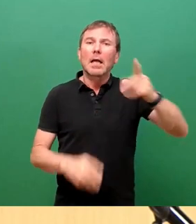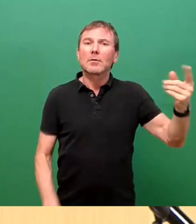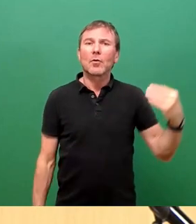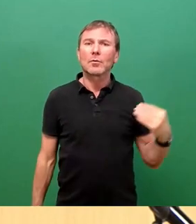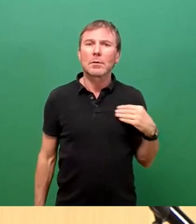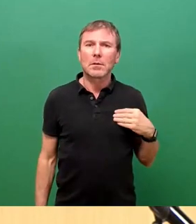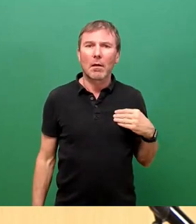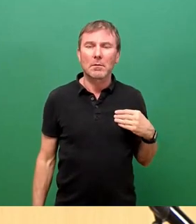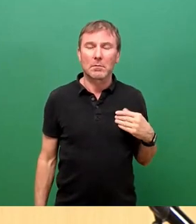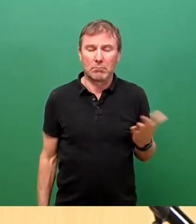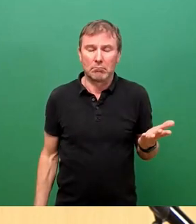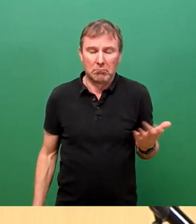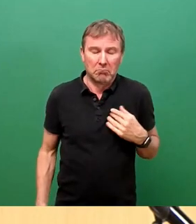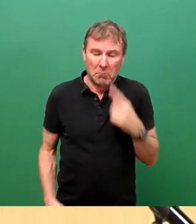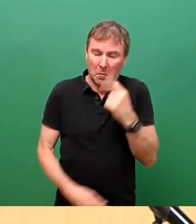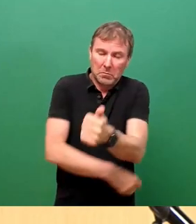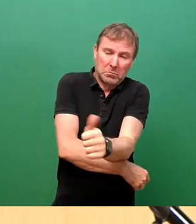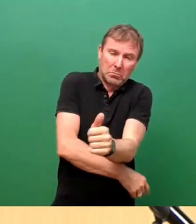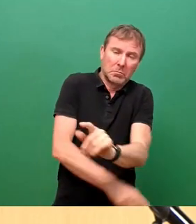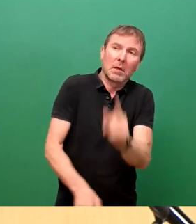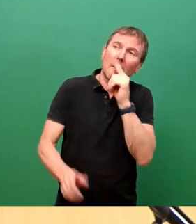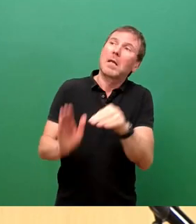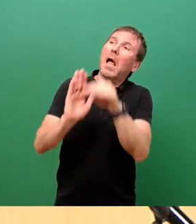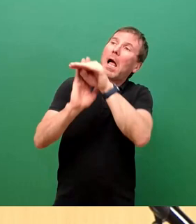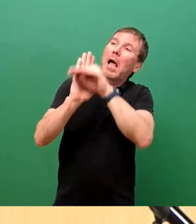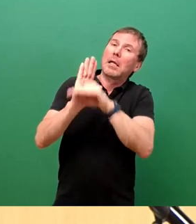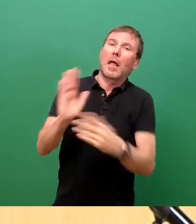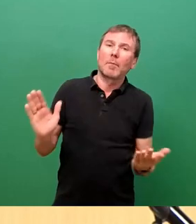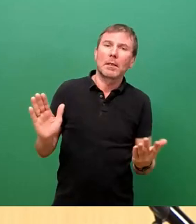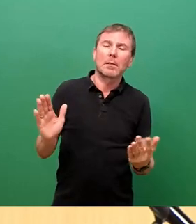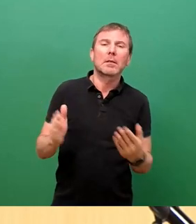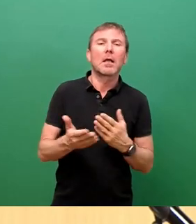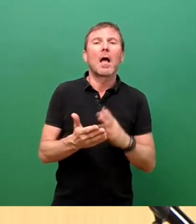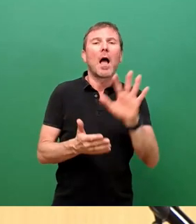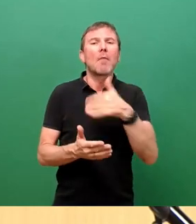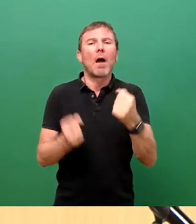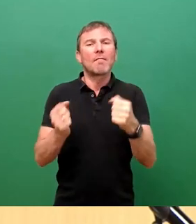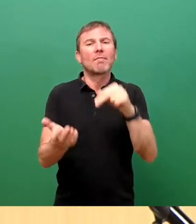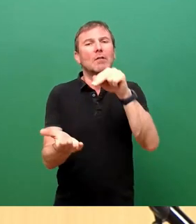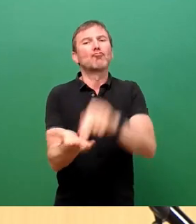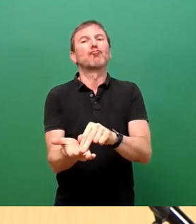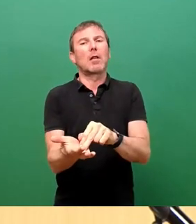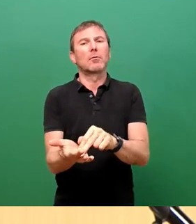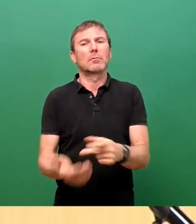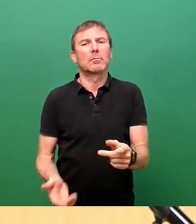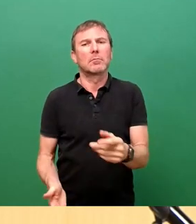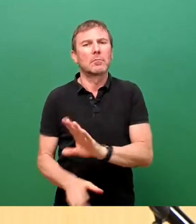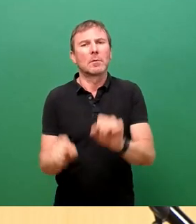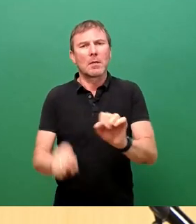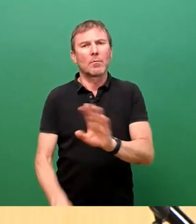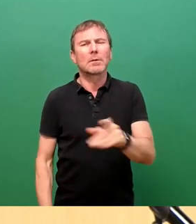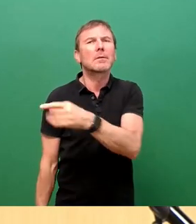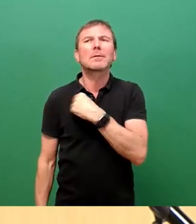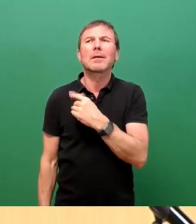nicht abzuschätzen, wann die Termine, wann die Planfeststellung erfolgt, schnell ist, welche, wie haben Sie es genannt, welche